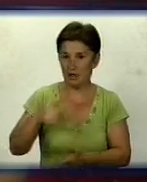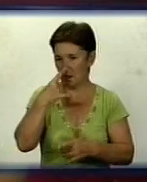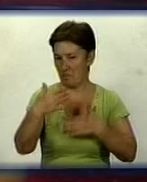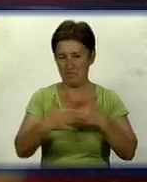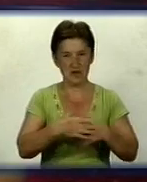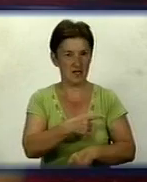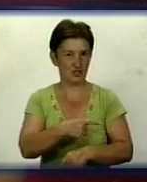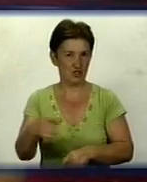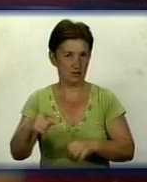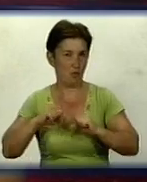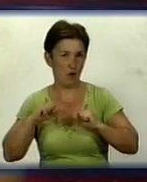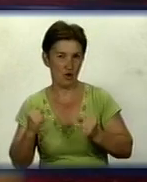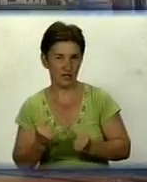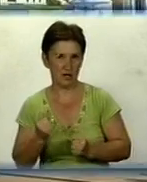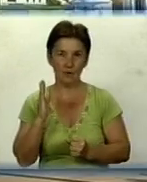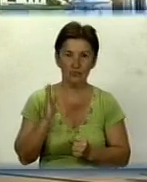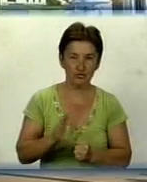часом, розкаже Яна Вечірко.